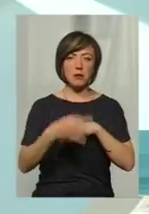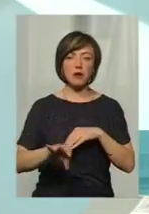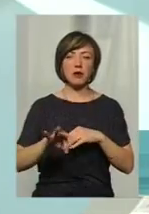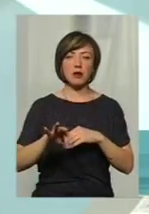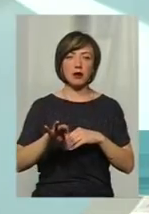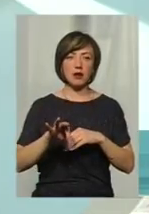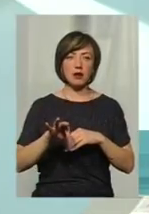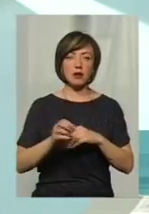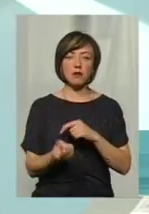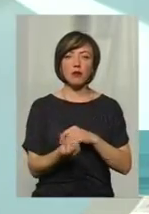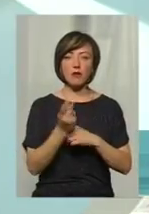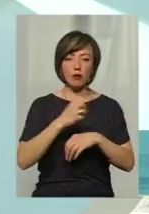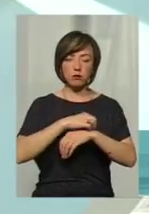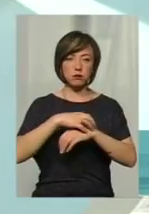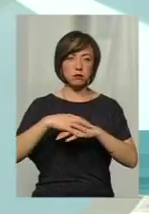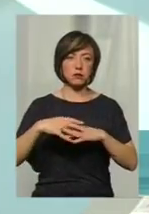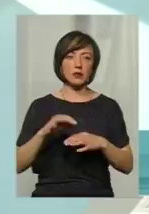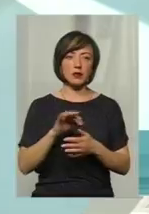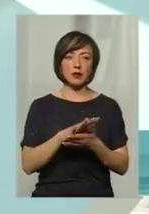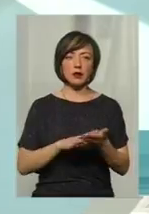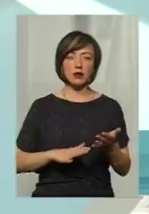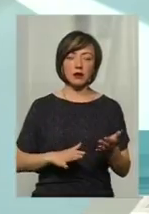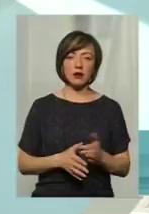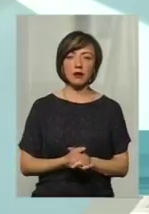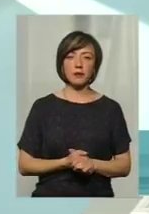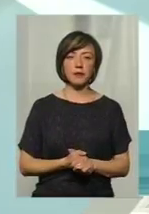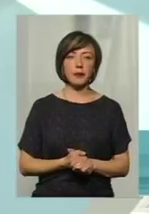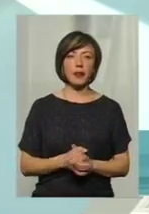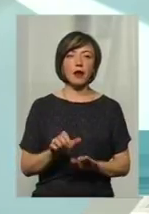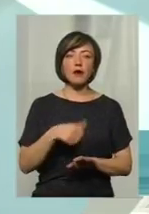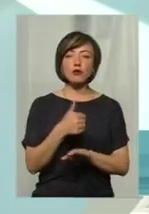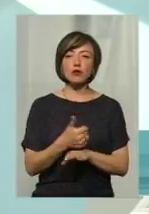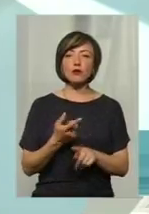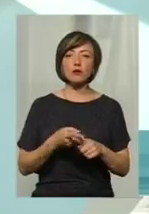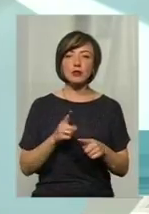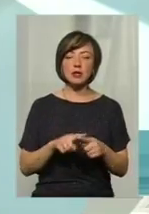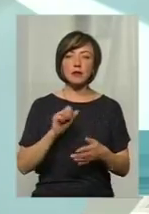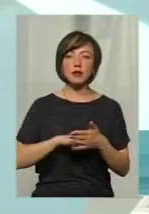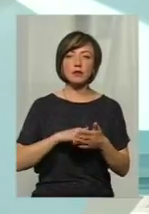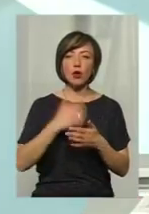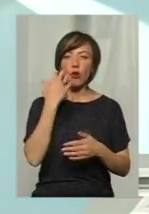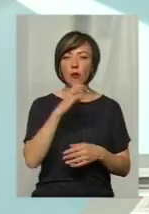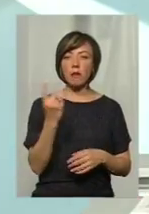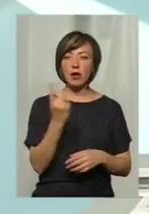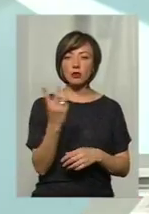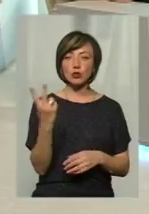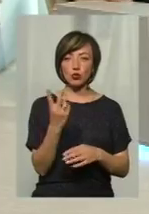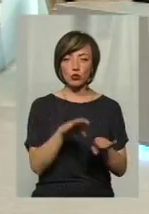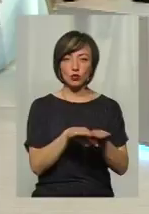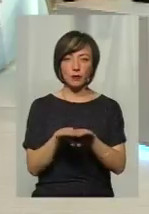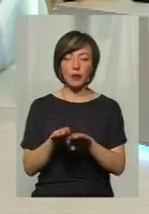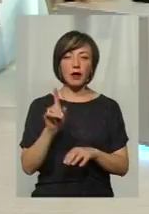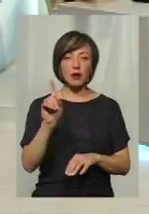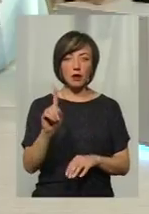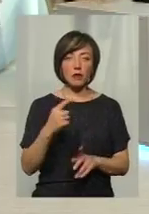появляються похірі і так далі. І в основному це призводить до опіки в першу, в другу ступені. До